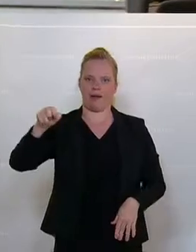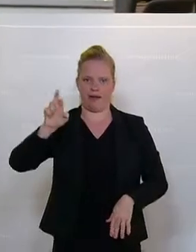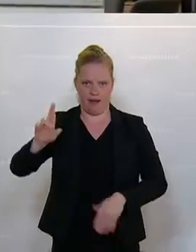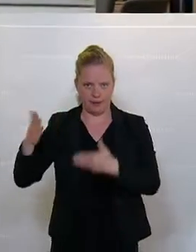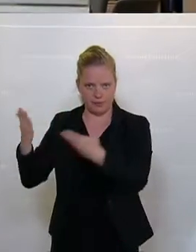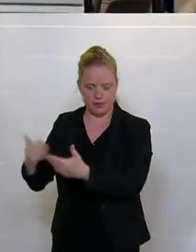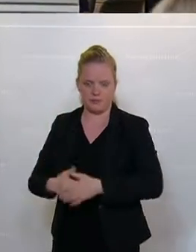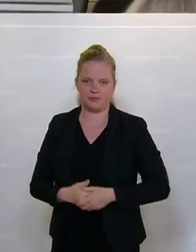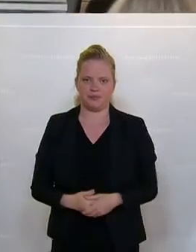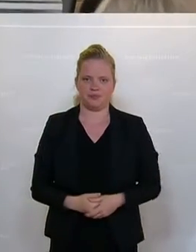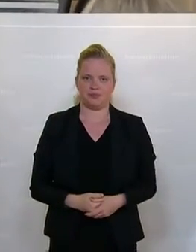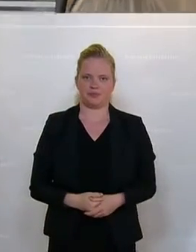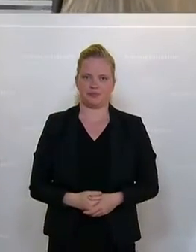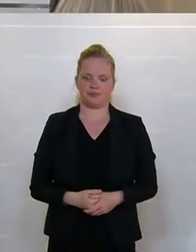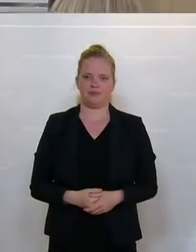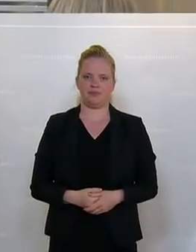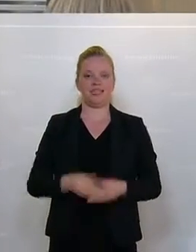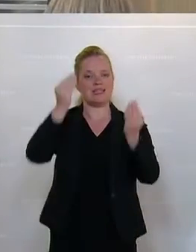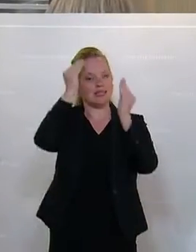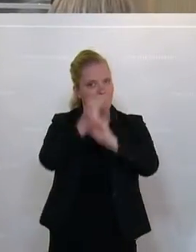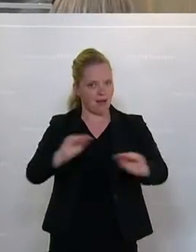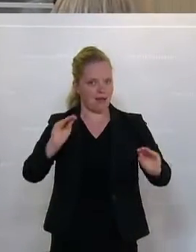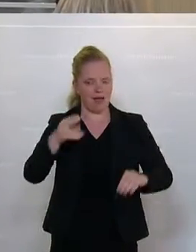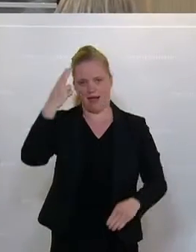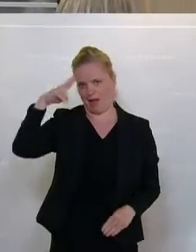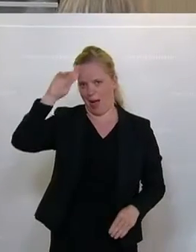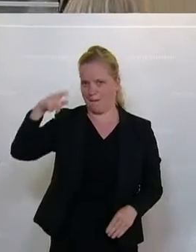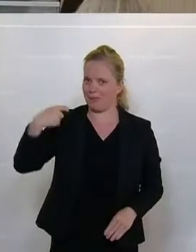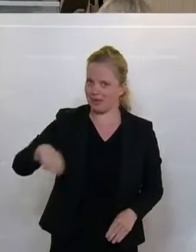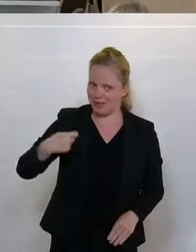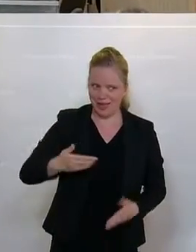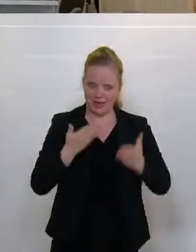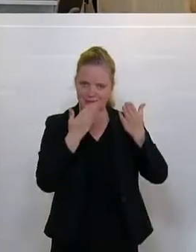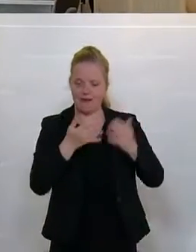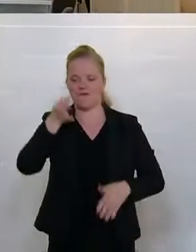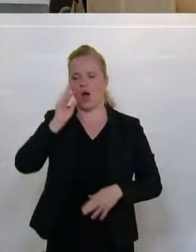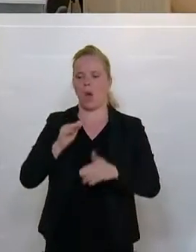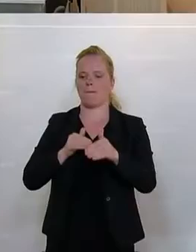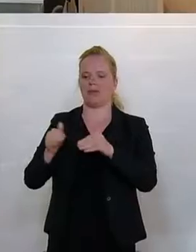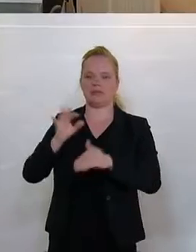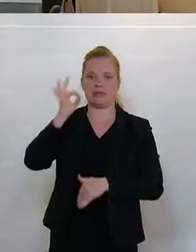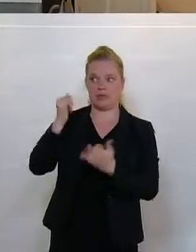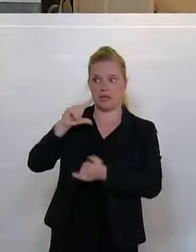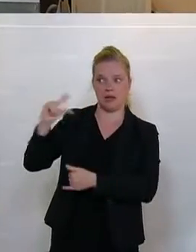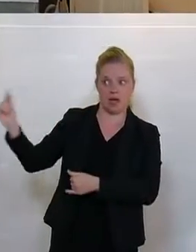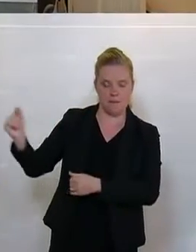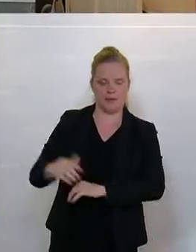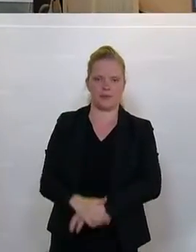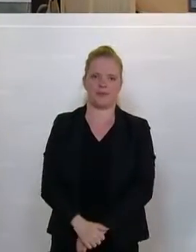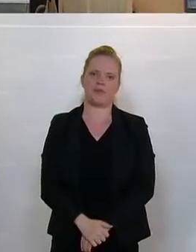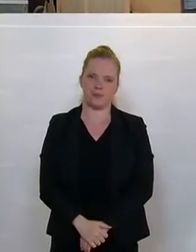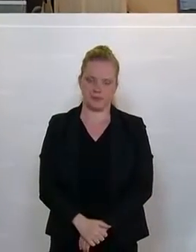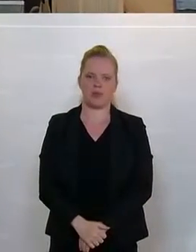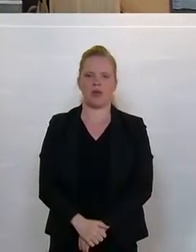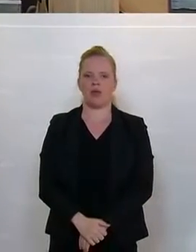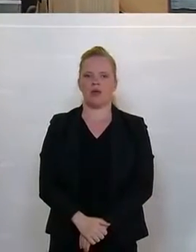Christian Racker, FPÖ. Sehr geehrter Herr Präsident, Frau Ministerin ist jetzt rausgegangen. Ja,